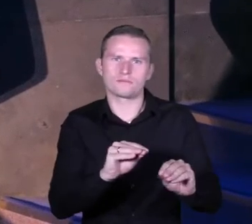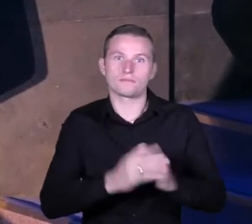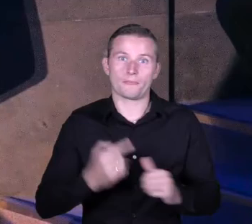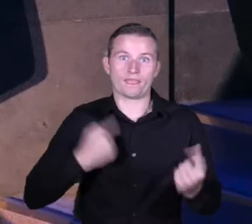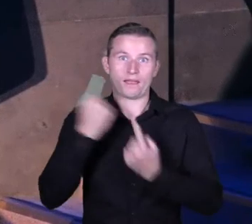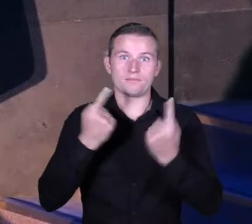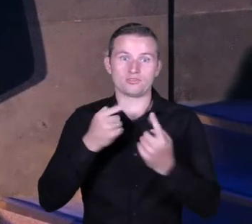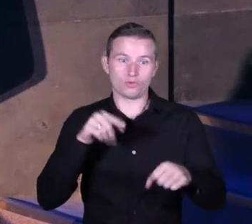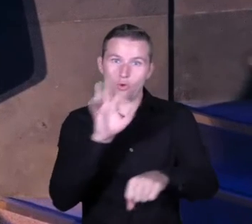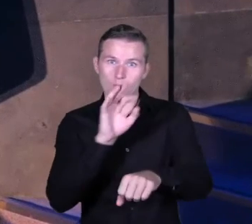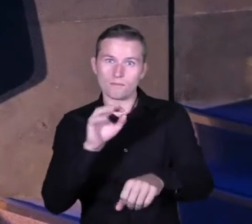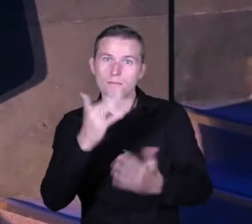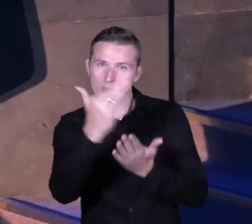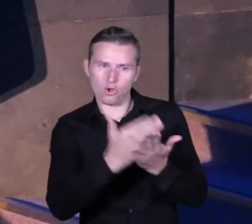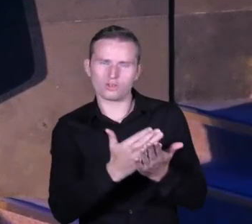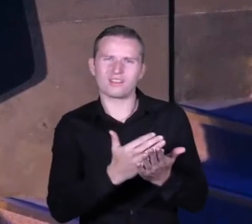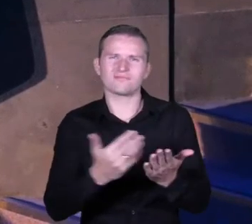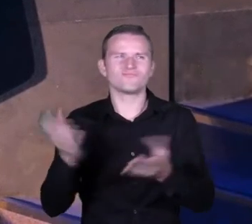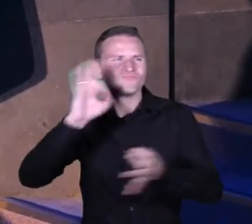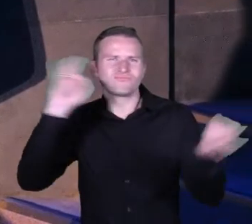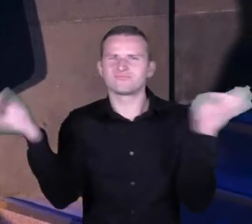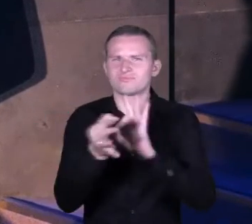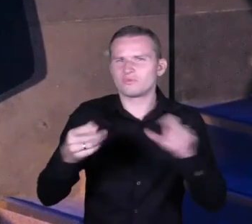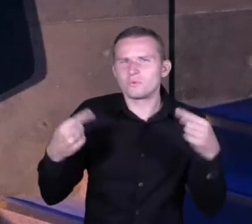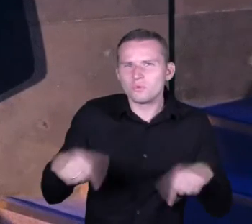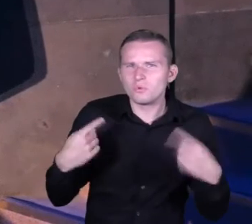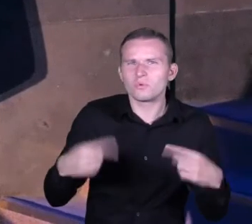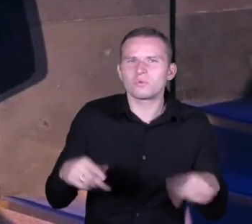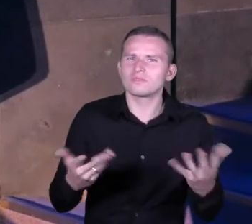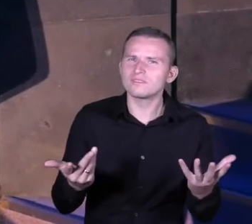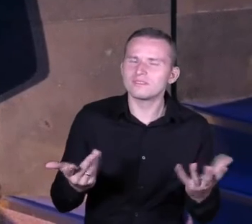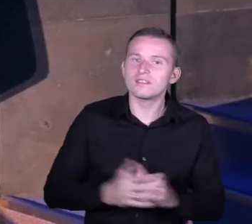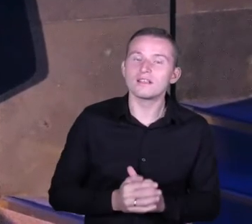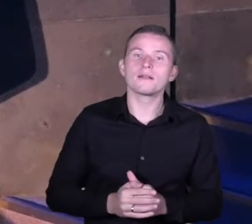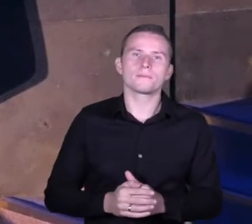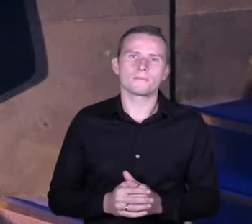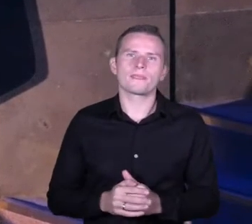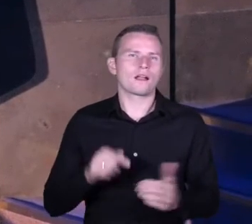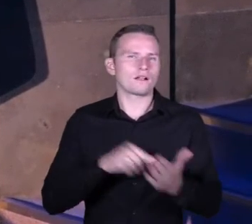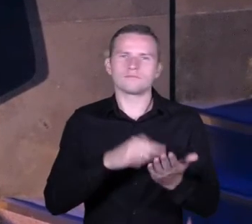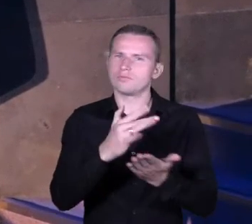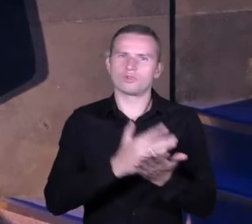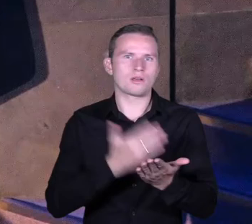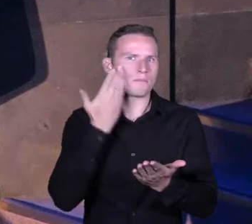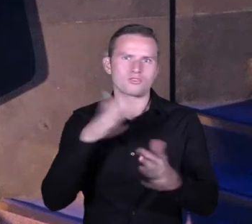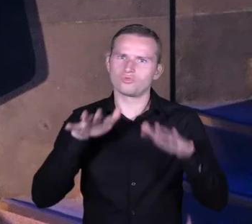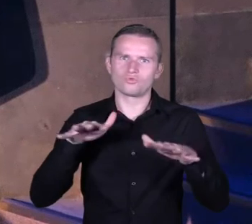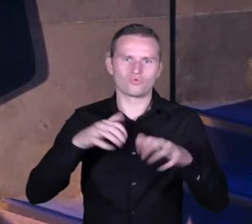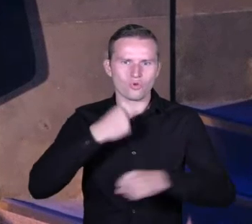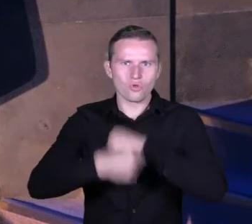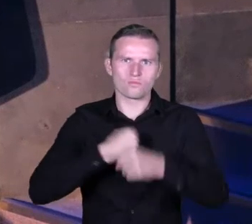Mało się o nim mówiło, mało się o słyszało. On bez rozgłosu zrobił bardzo dużo dobrego. On bez rozgłosu